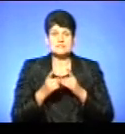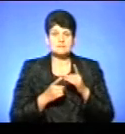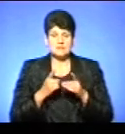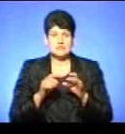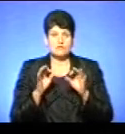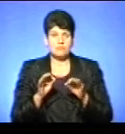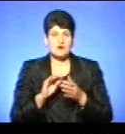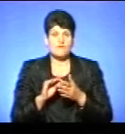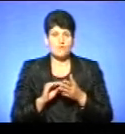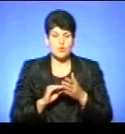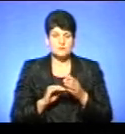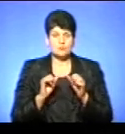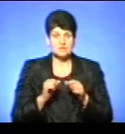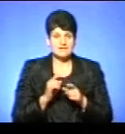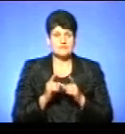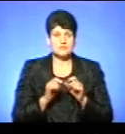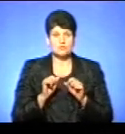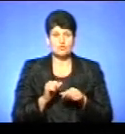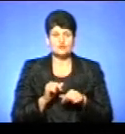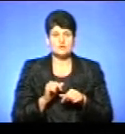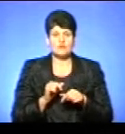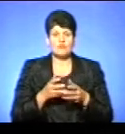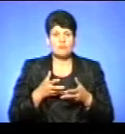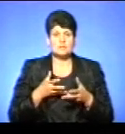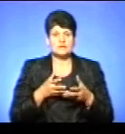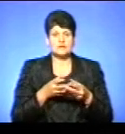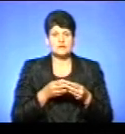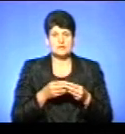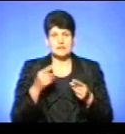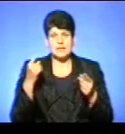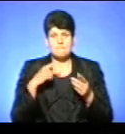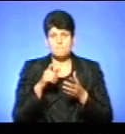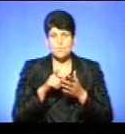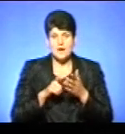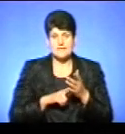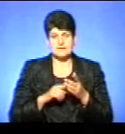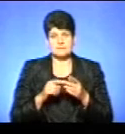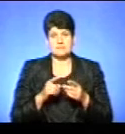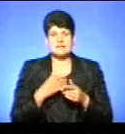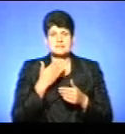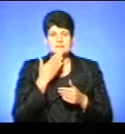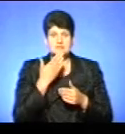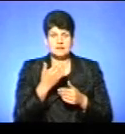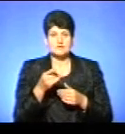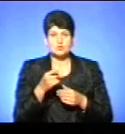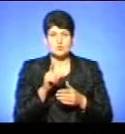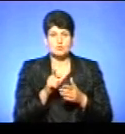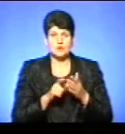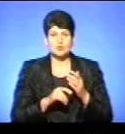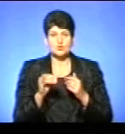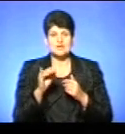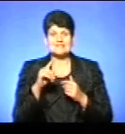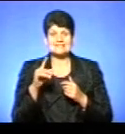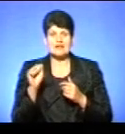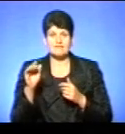можливі зміни, можуть суттєво зачепити і повпливати на поетів і письменників. Ми поцікавились тернопільського поета Юрія Завадського,